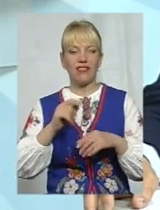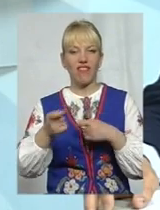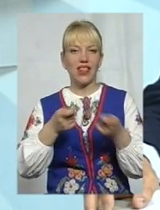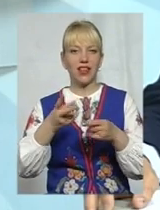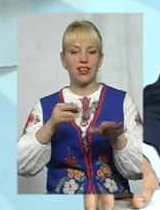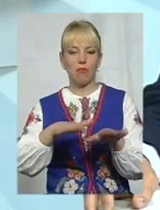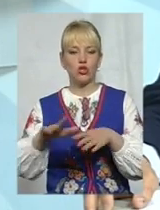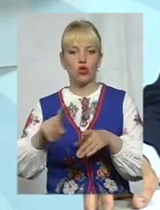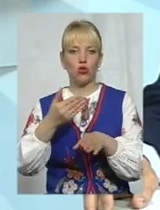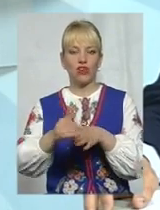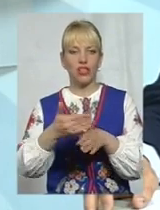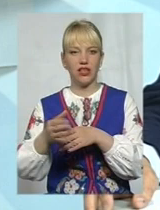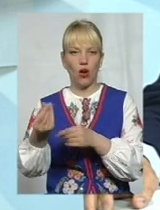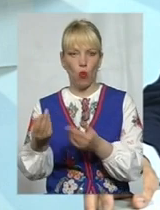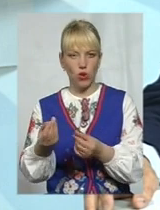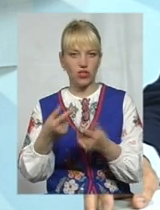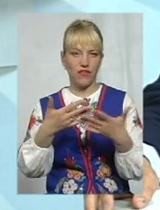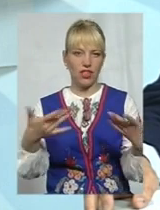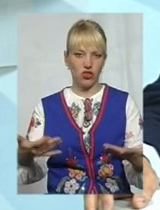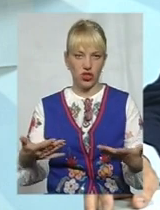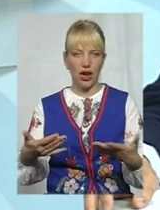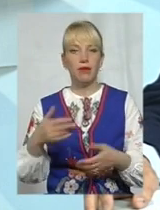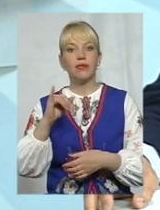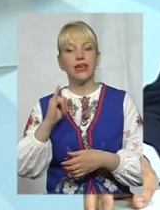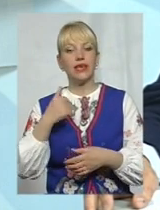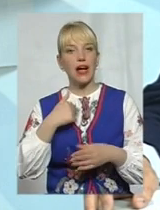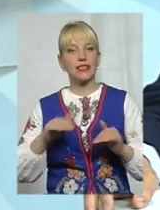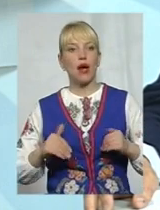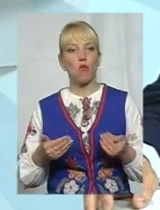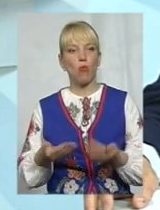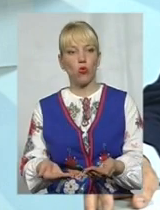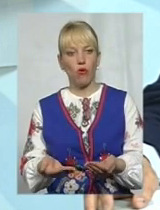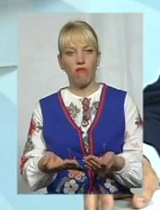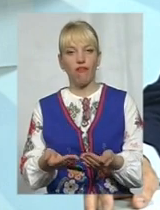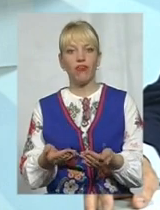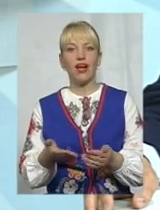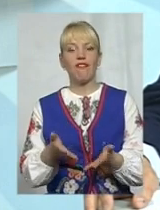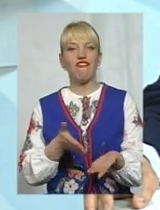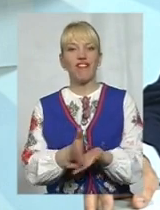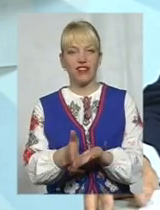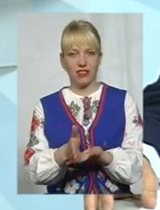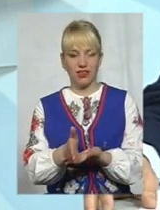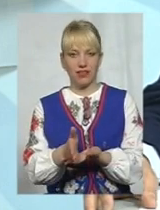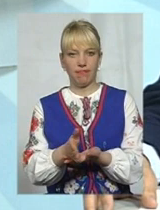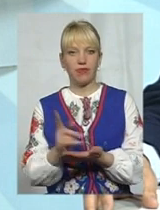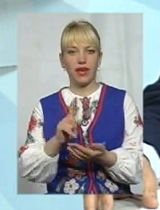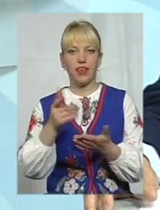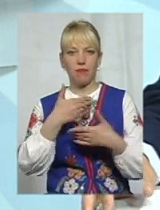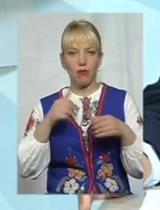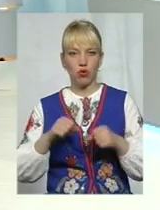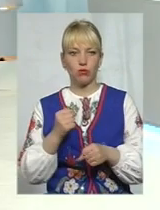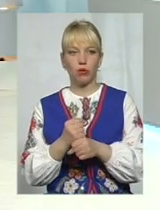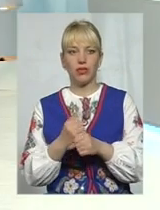щодо виділення коштів і інше. Я запропонував вихід, який ми можемо зробити на